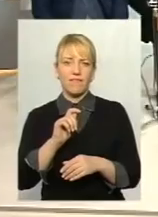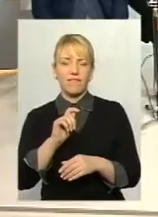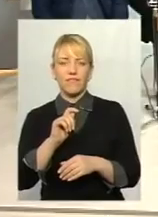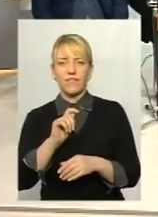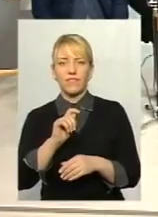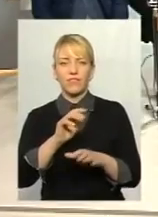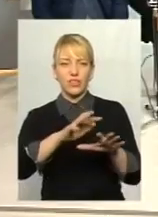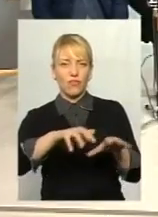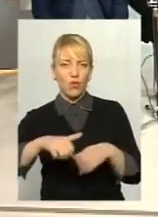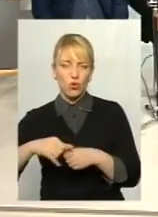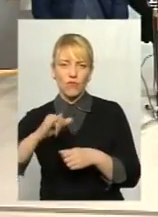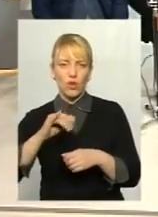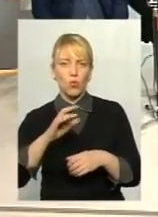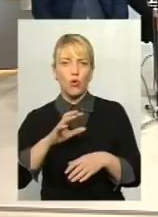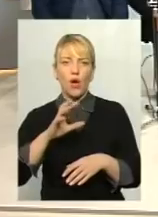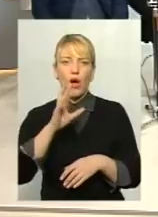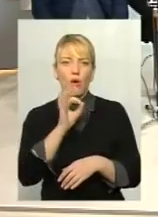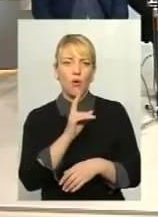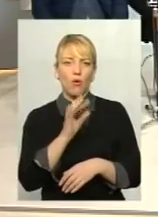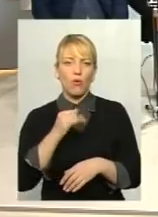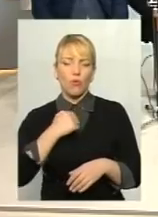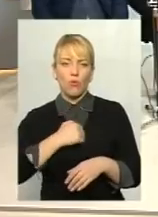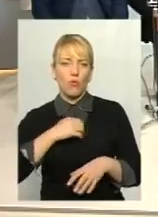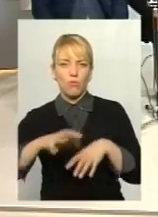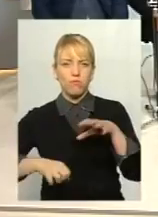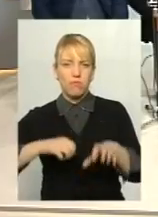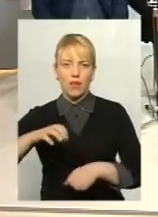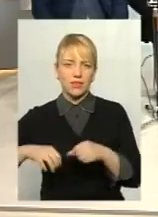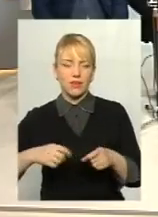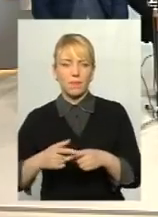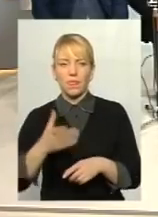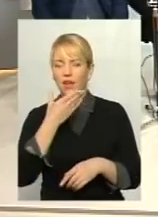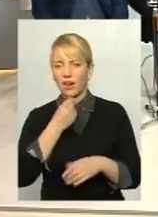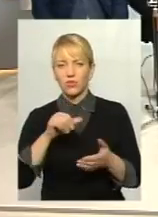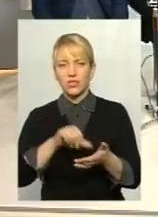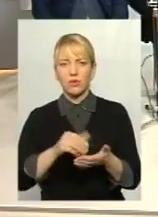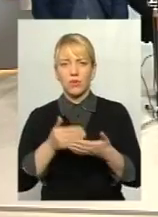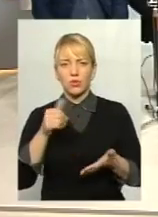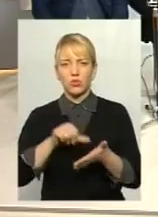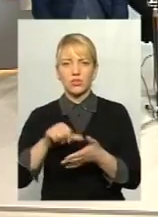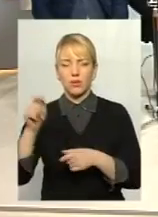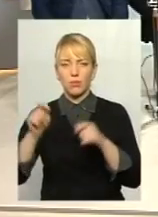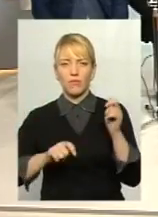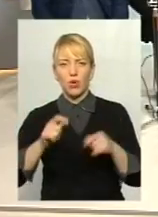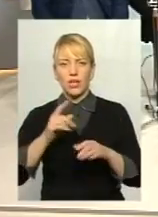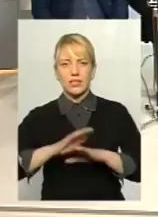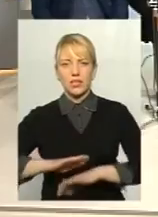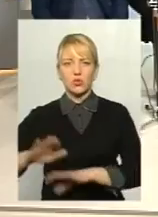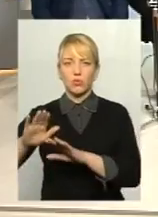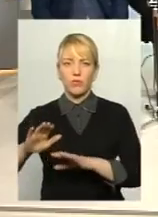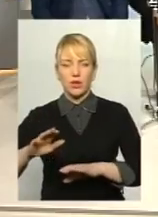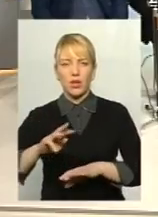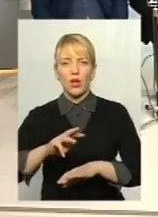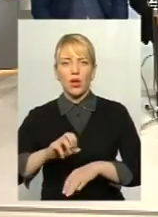Дуже гарно виступив перед учасниками форуму заступник командира